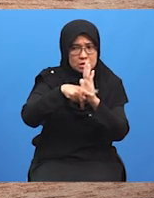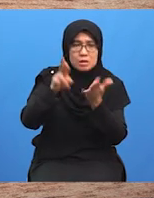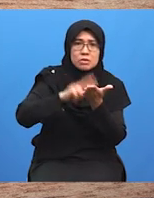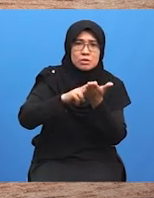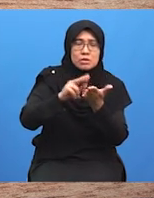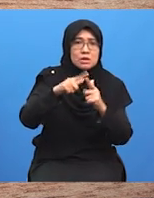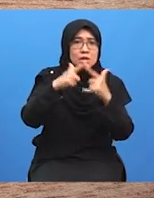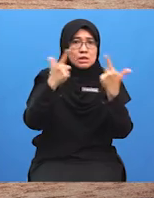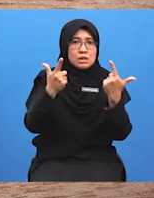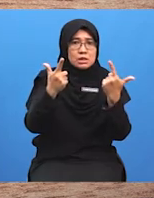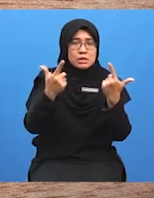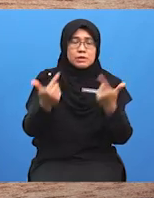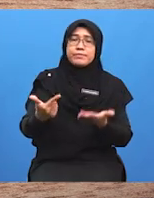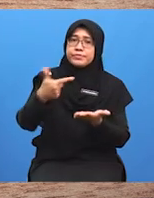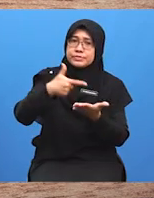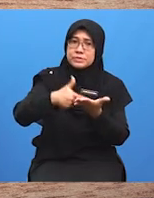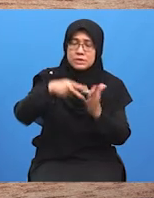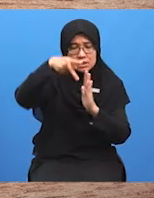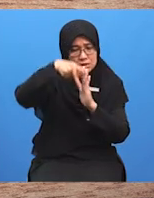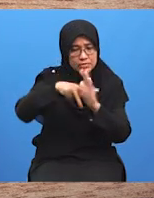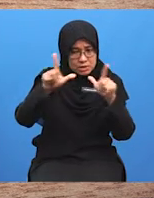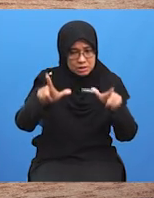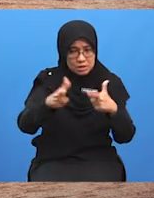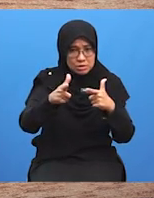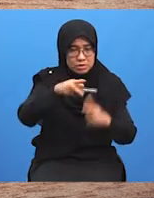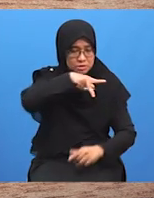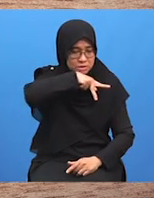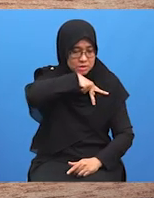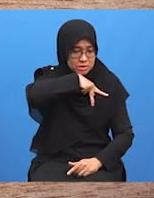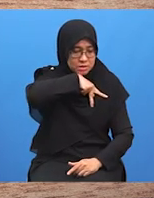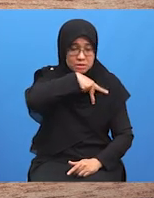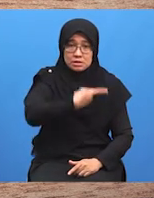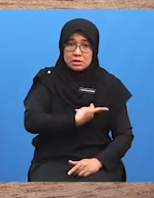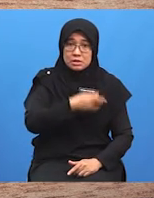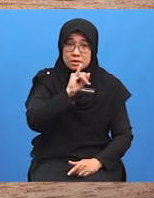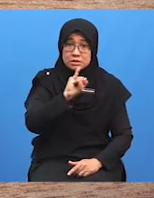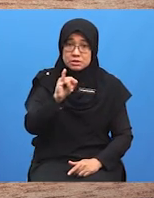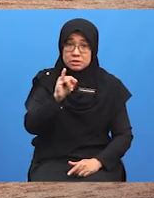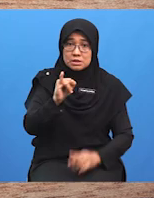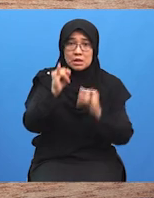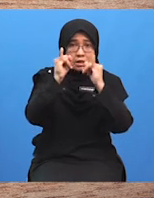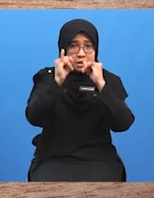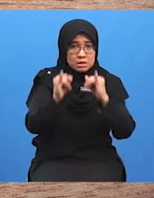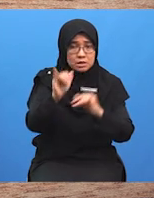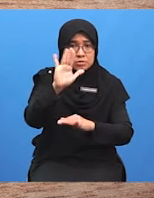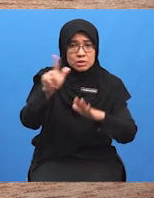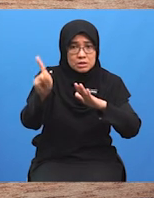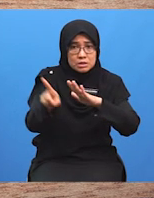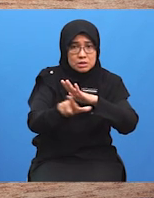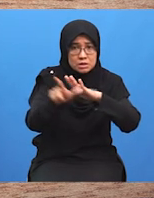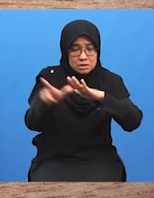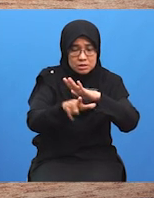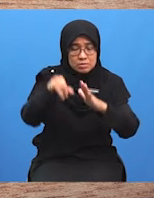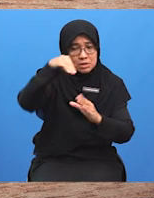Seterusnya, elemen pelaku atau personaliti Perunding merupakan individu yang terlibat dalam